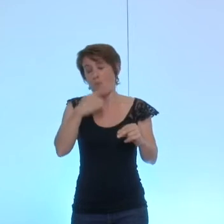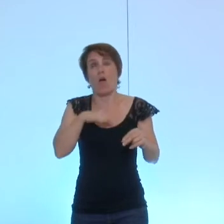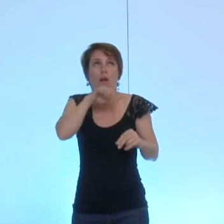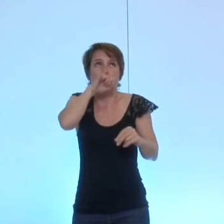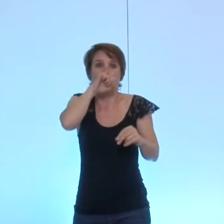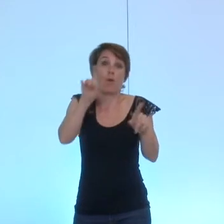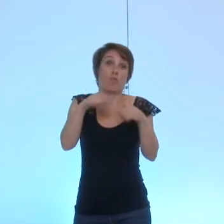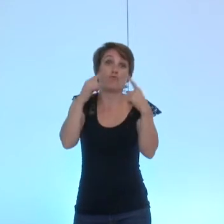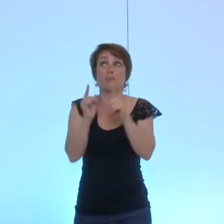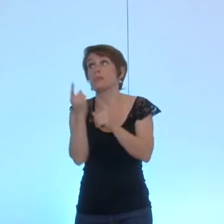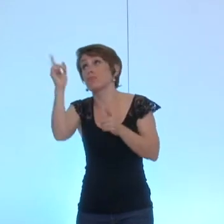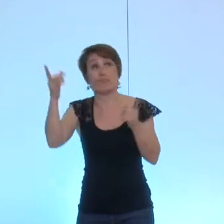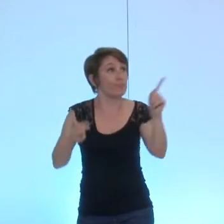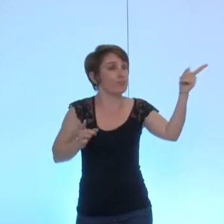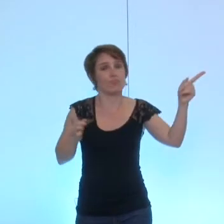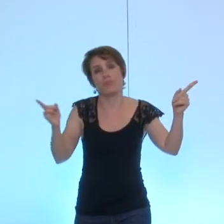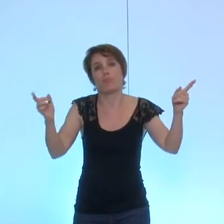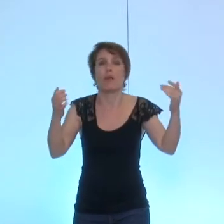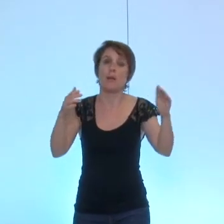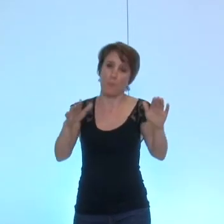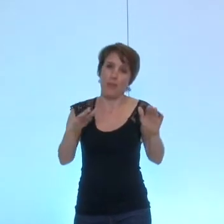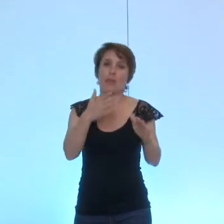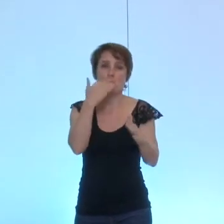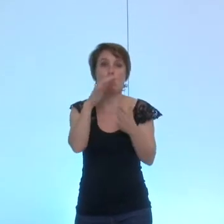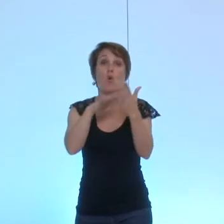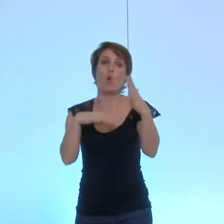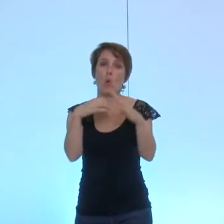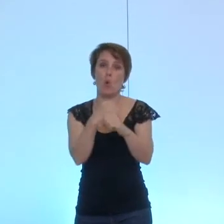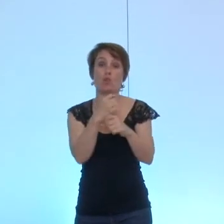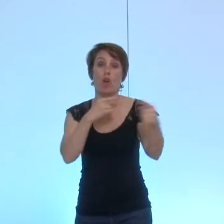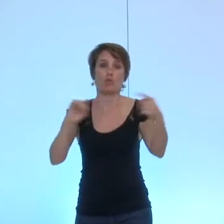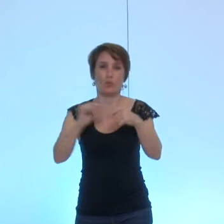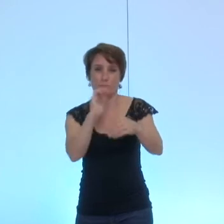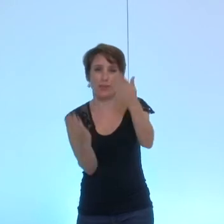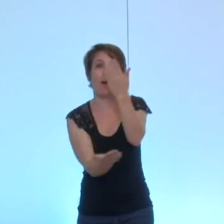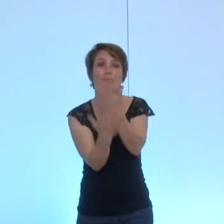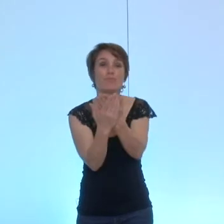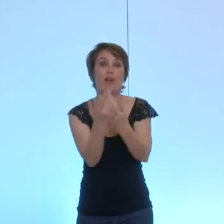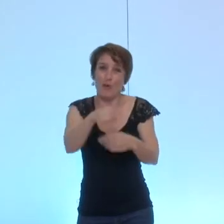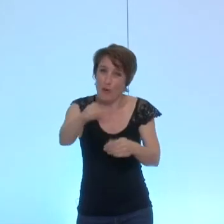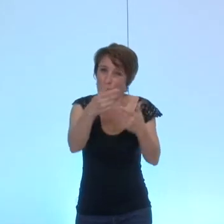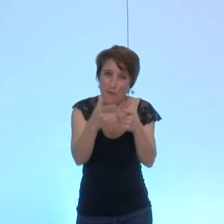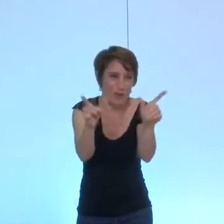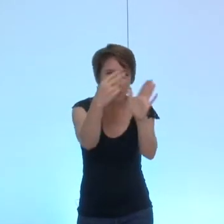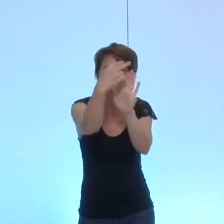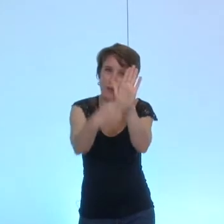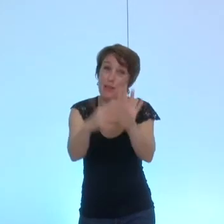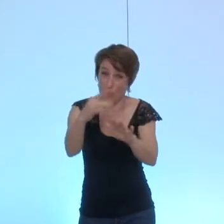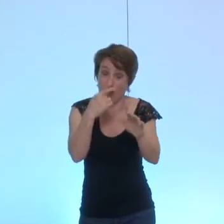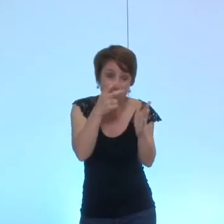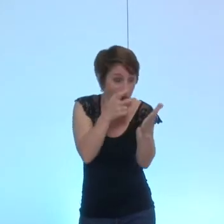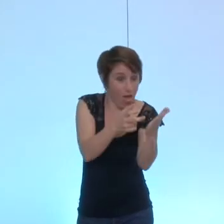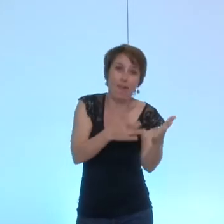je me propose de la joindre au compte rendu de nos débats et ceux que ça intéresse pourront la lire ils y trouveront j'espère un peu d'intérêt